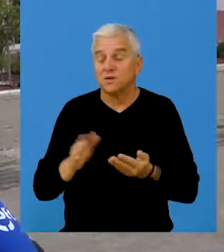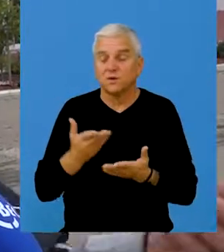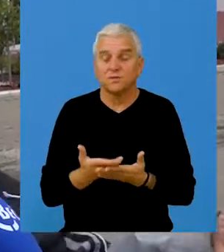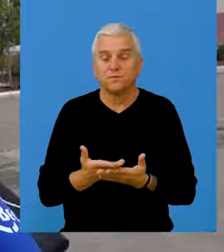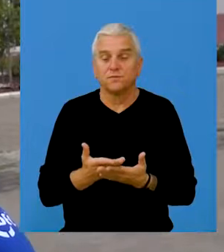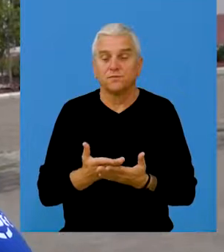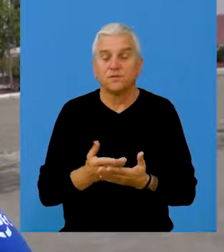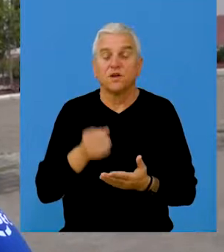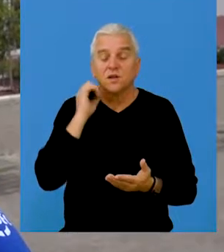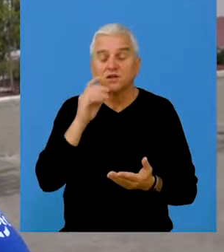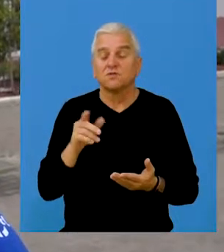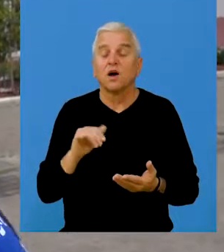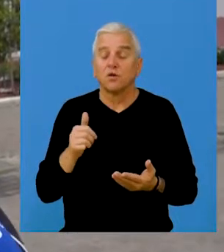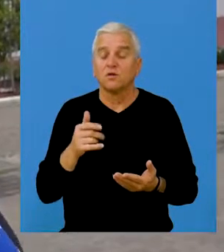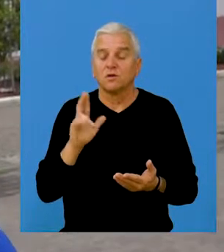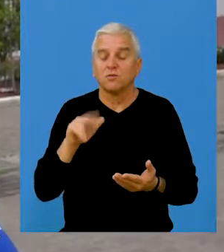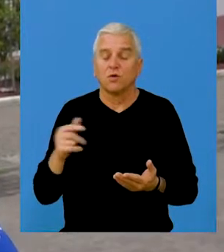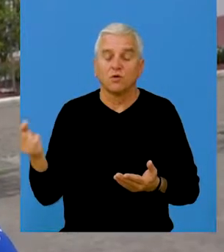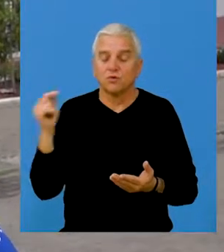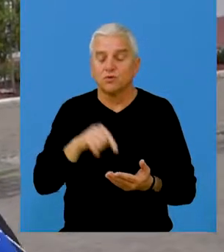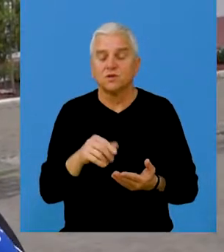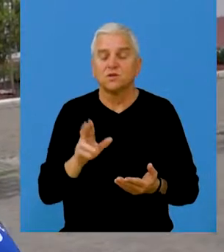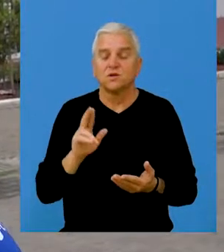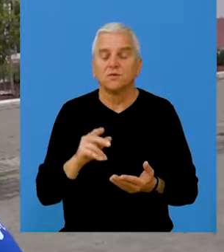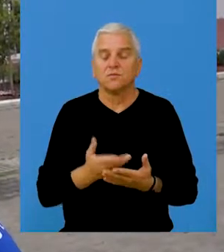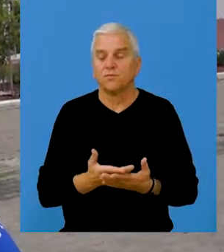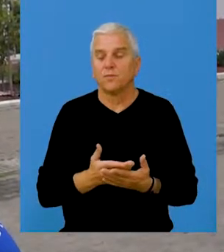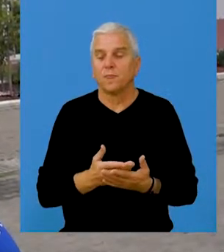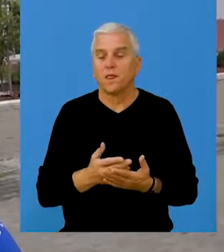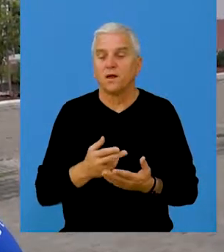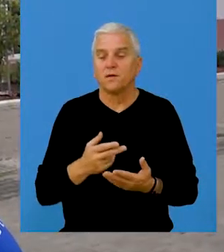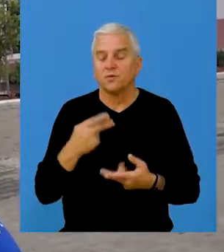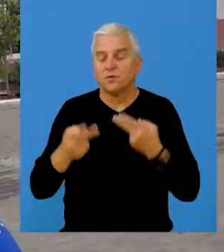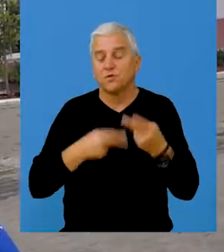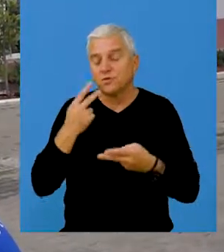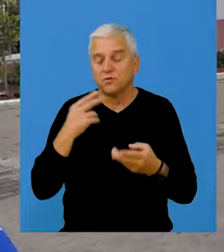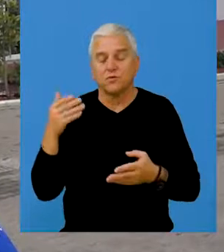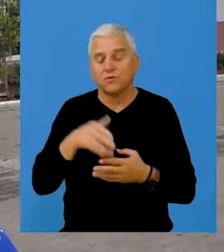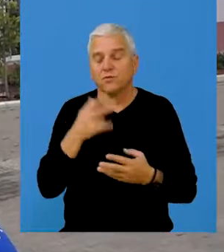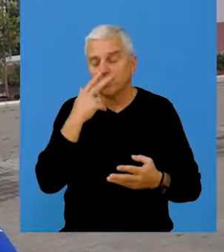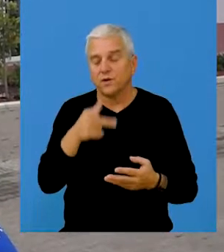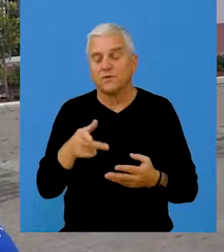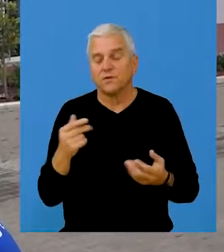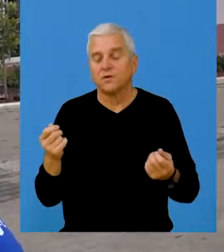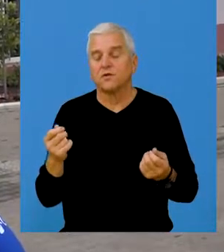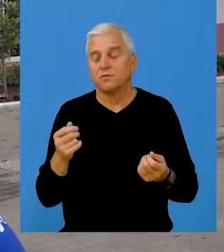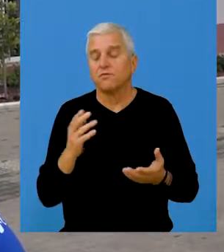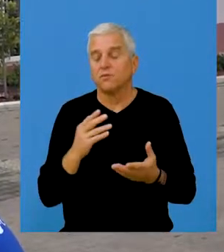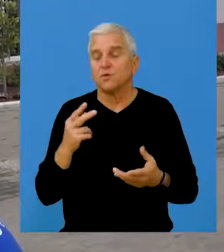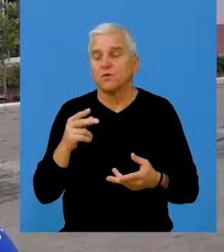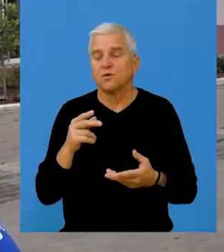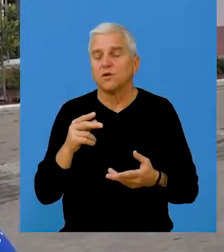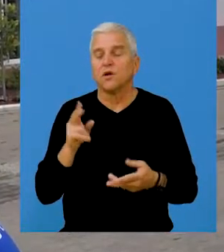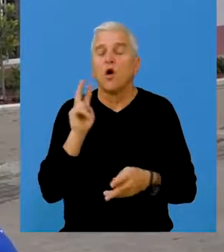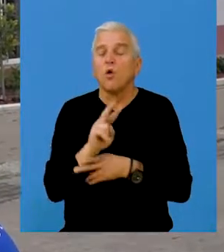besplatno. Svako je moguće da dođe, da bude posećeno, da